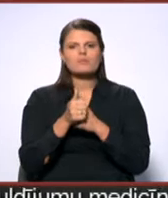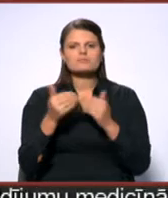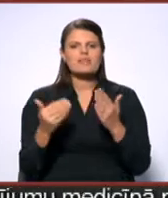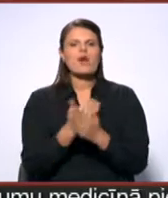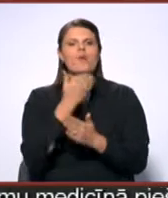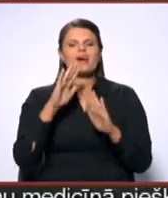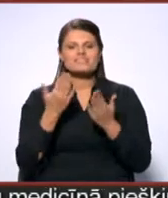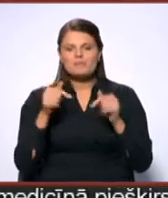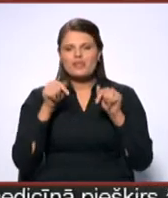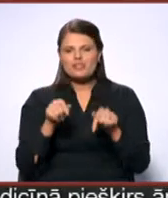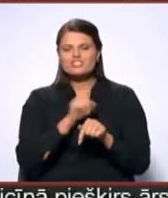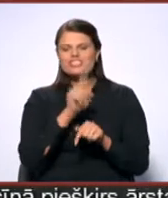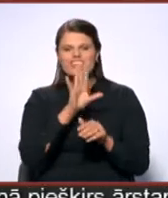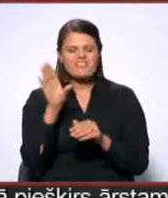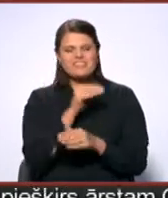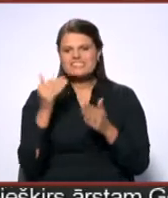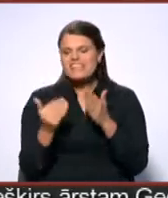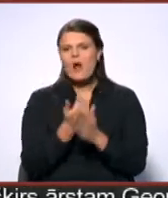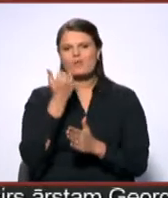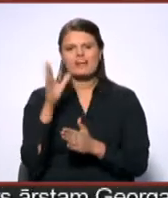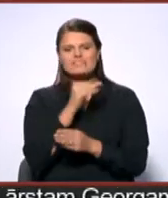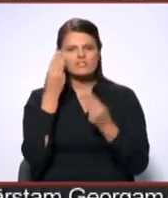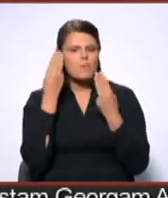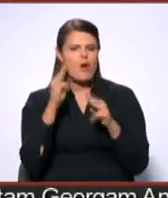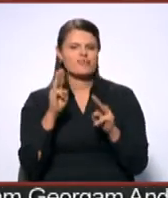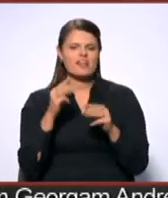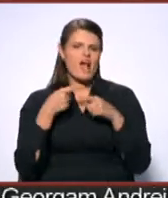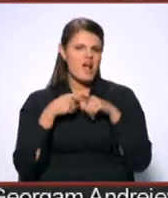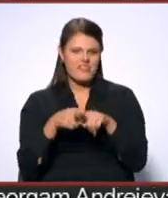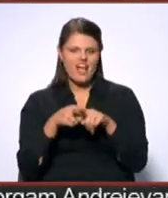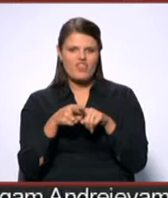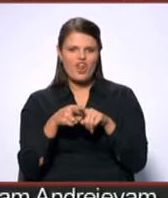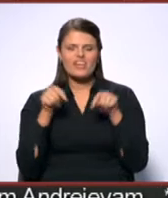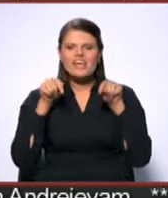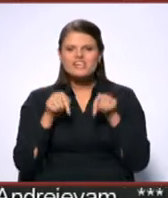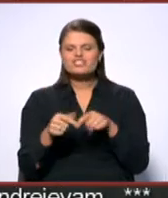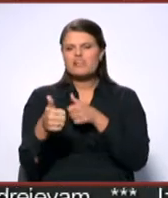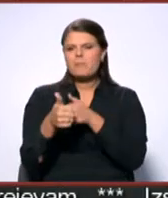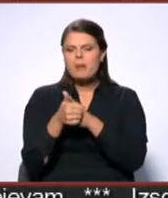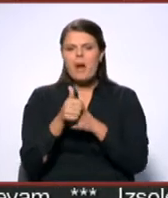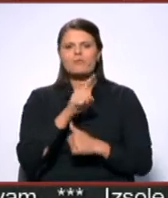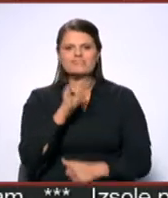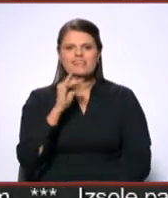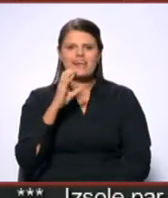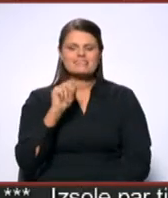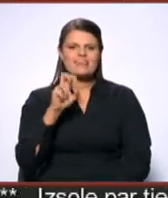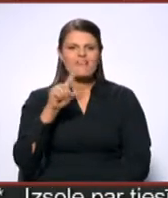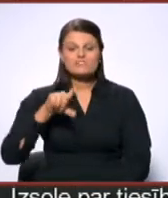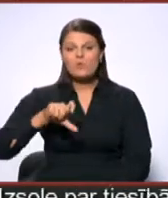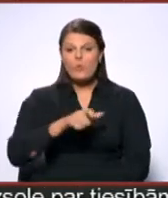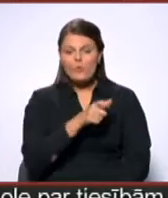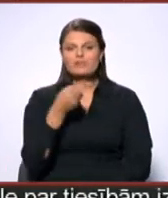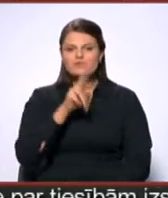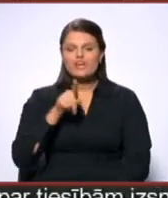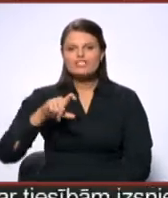jaunās, bet šīs ir visjaunākās, vismodernākā tehnolāģija. Šeit pat blakus ir ieceviņa un, kā saka,